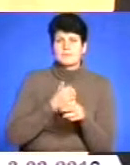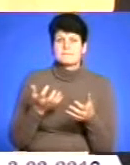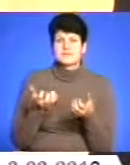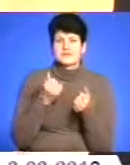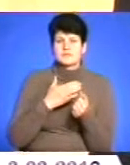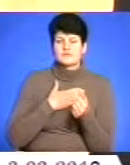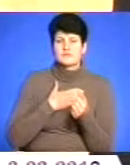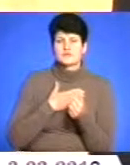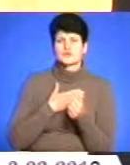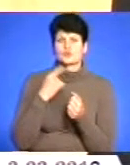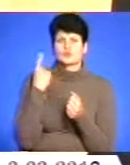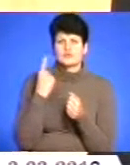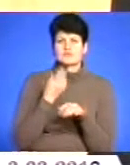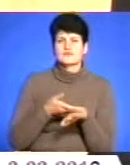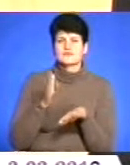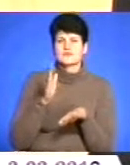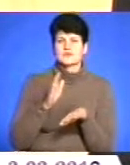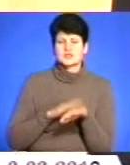час одного із найтяжчих періодів мого життя.